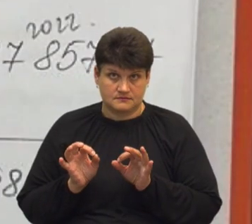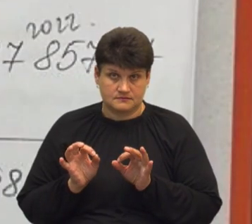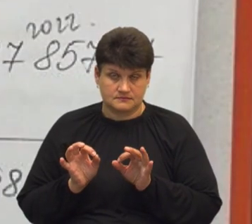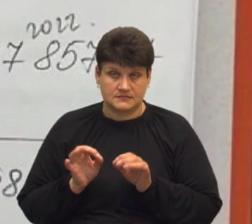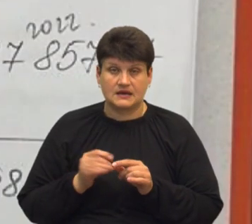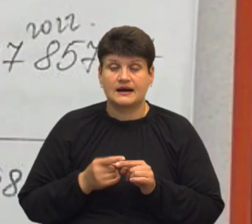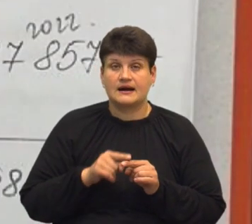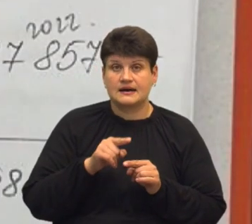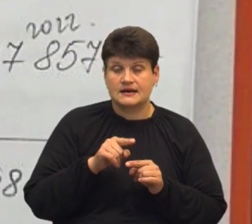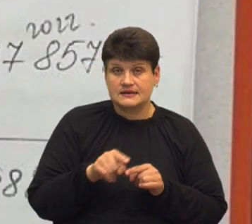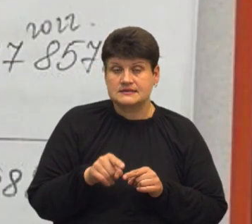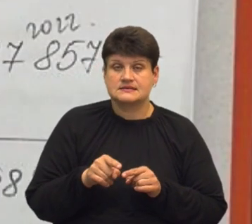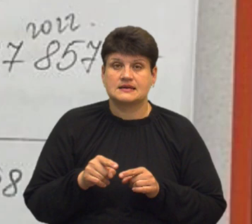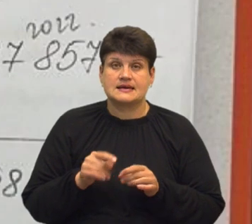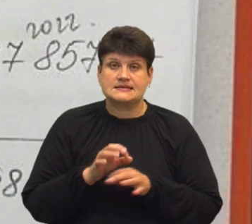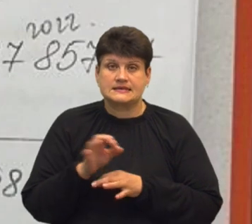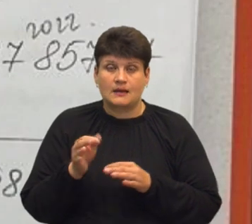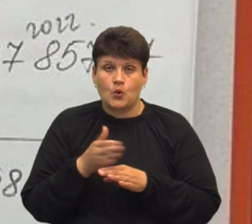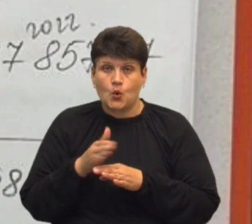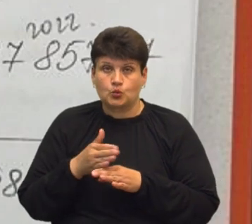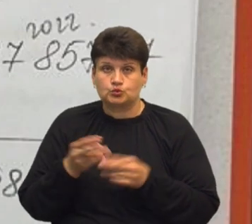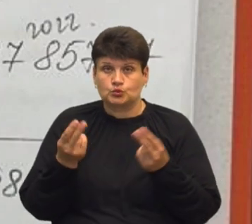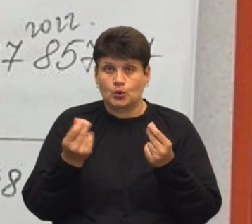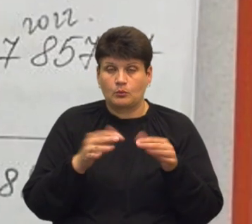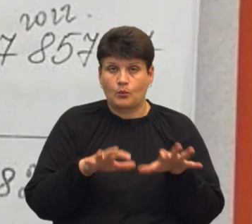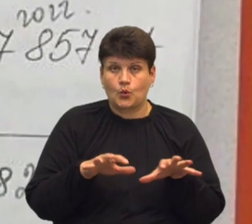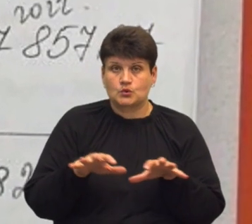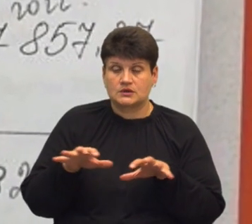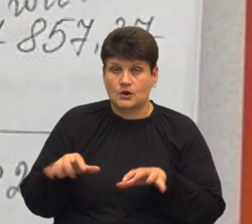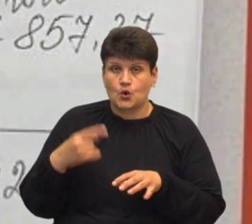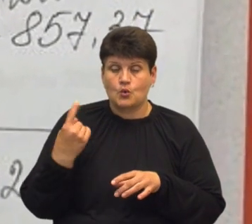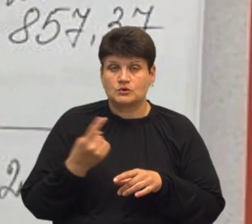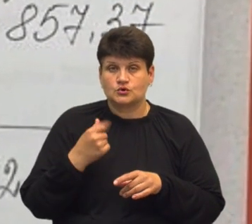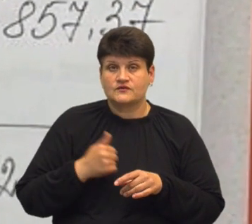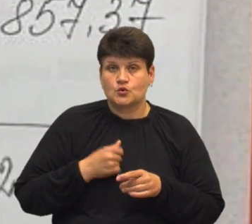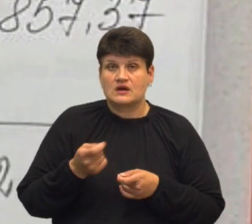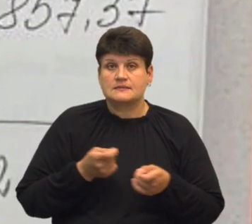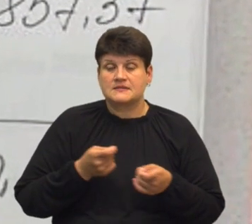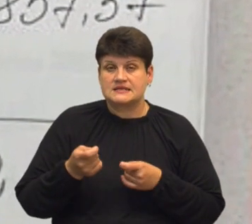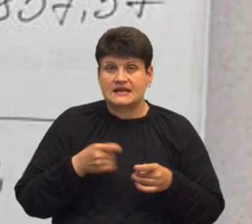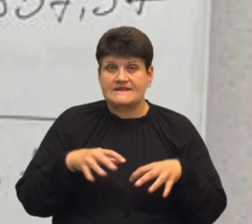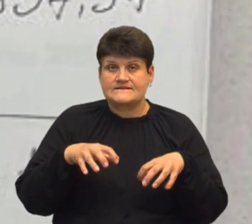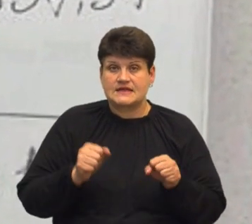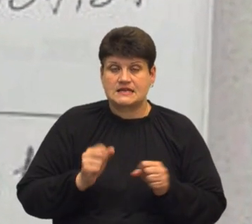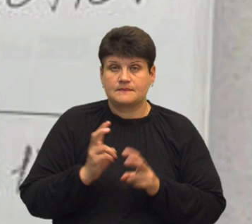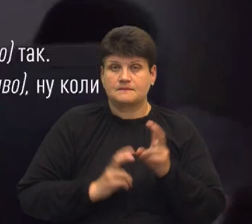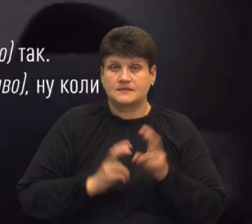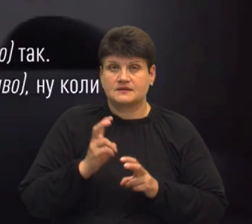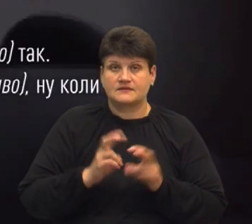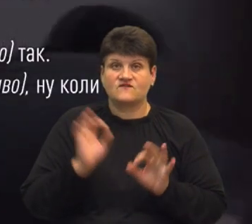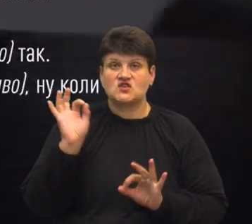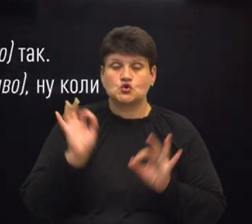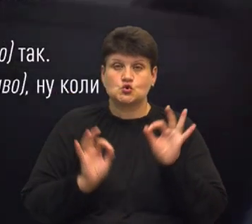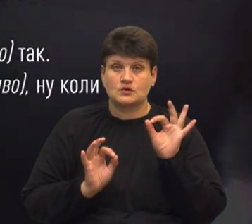інформацією НАБУ, схема розподілу грошей між посадовцями обласної військової адміністрації та власником підприємства у відсотках.